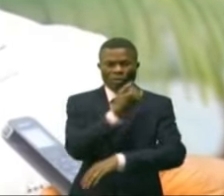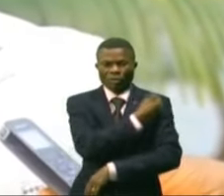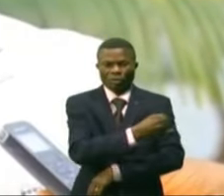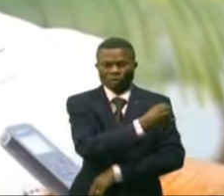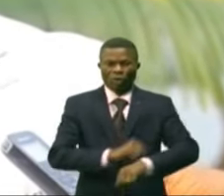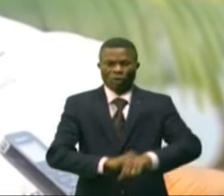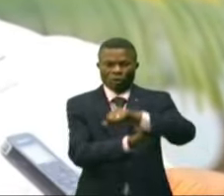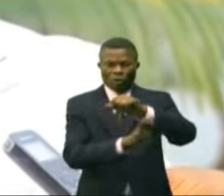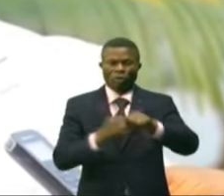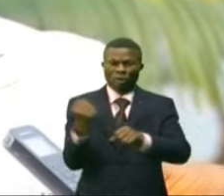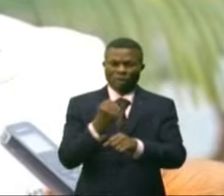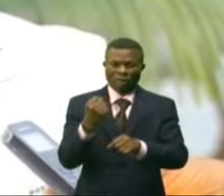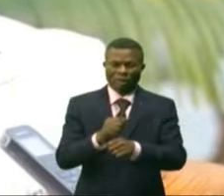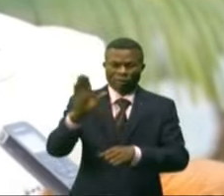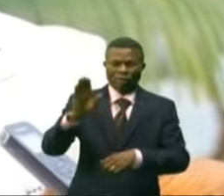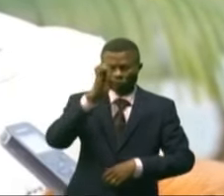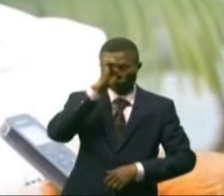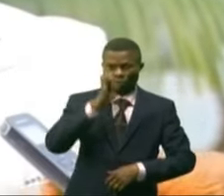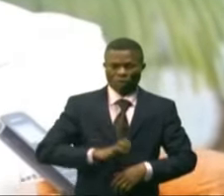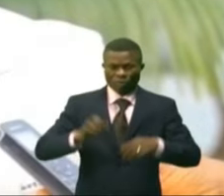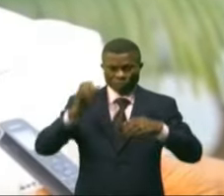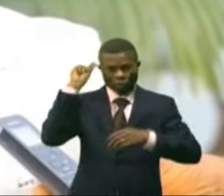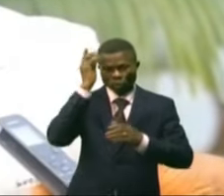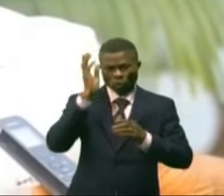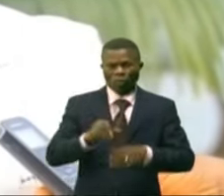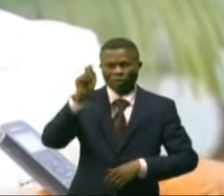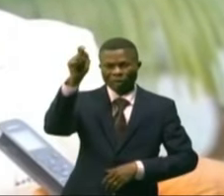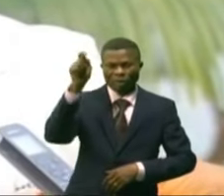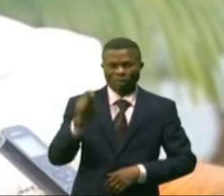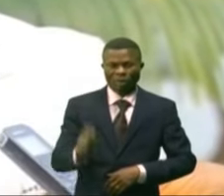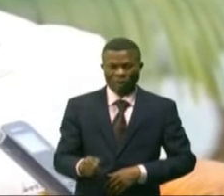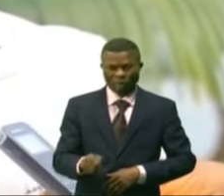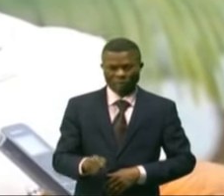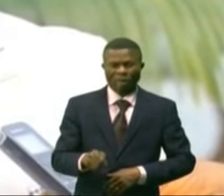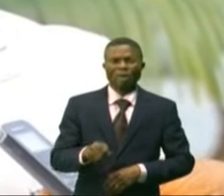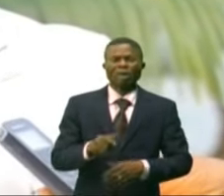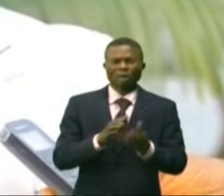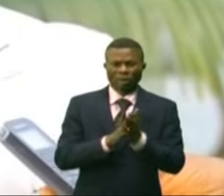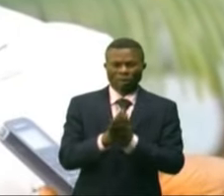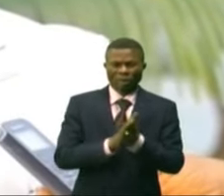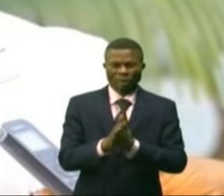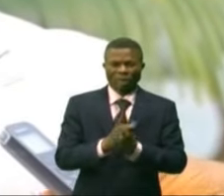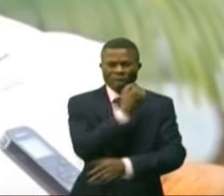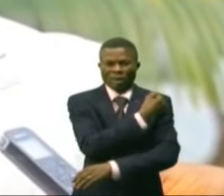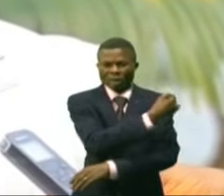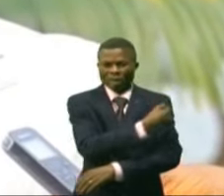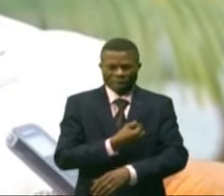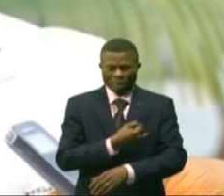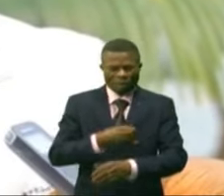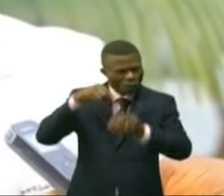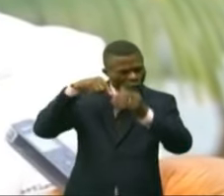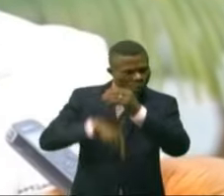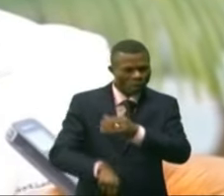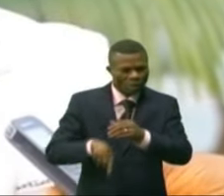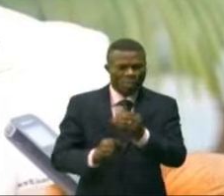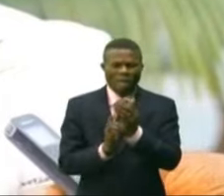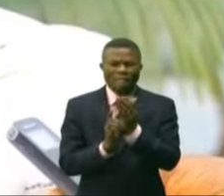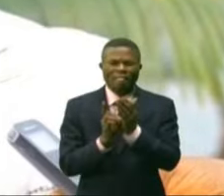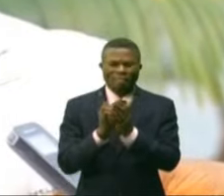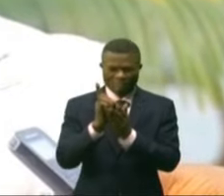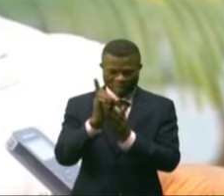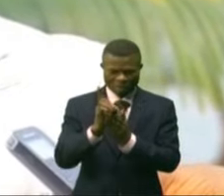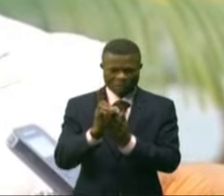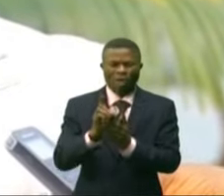soutenir les actions de son excellence, monsieur le gouverneur militaire, qui a tiré Lutouris dans un gouffre. Et aujourd'hui, Lutouris